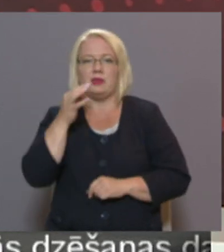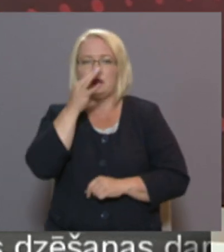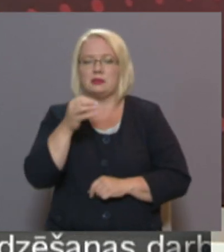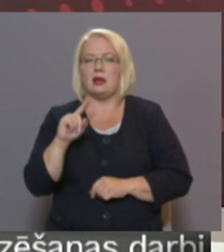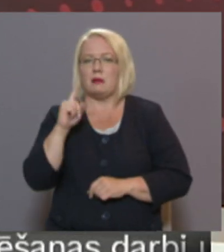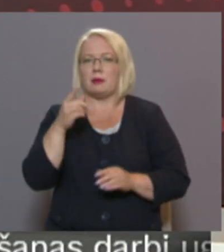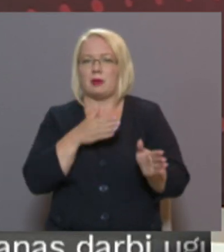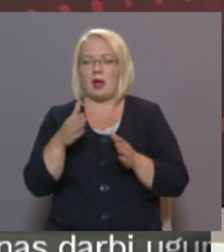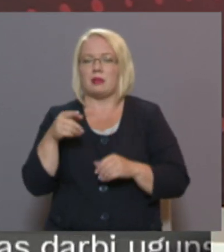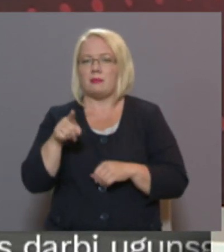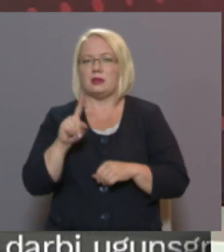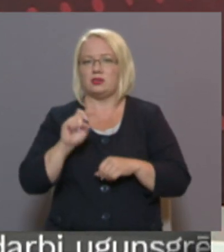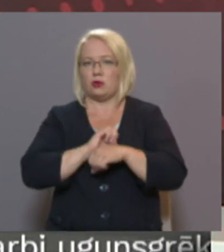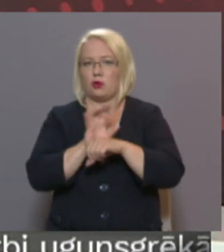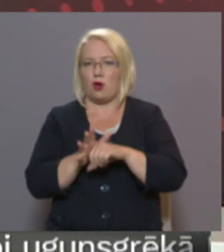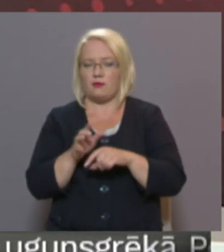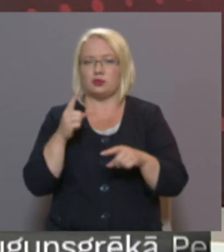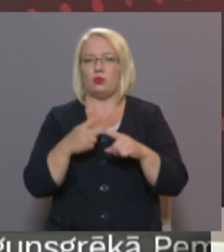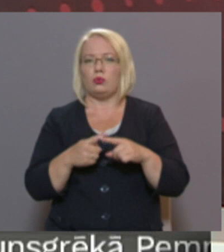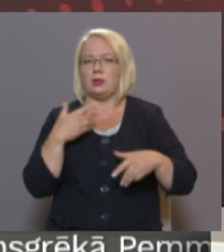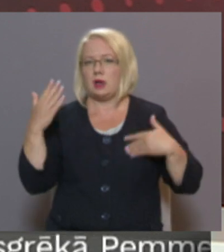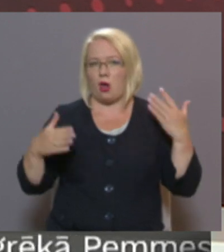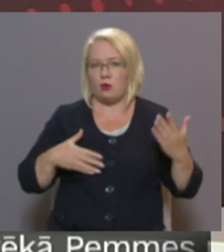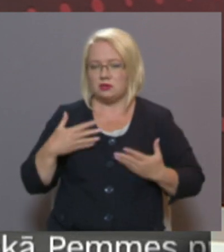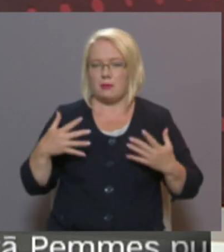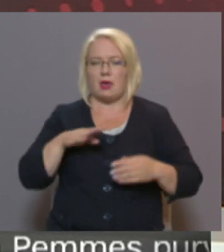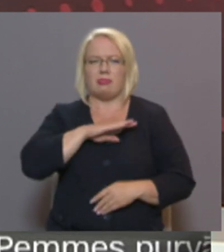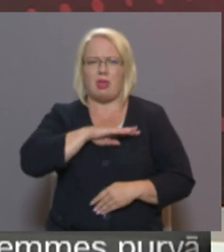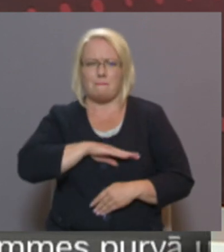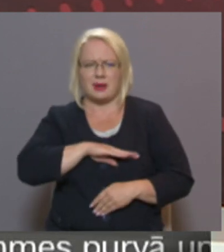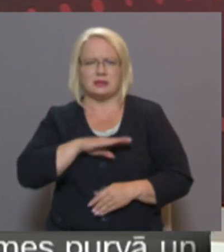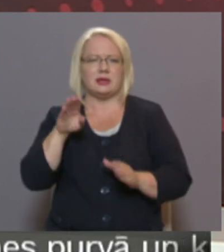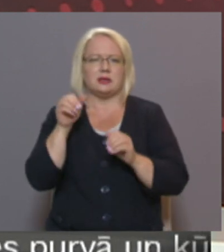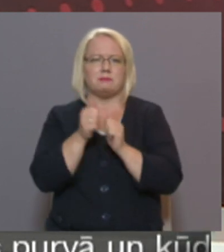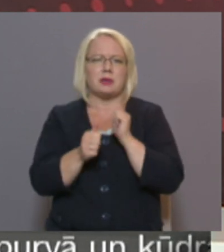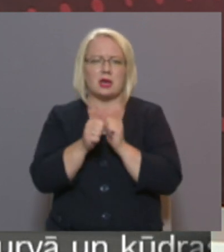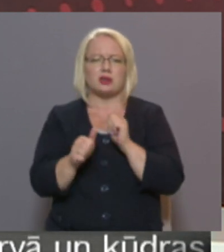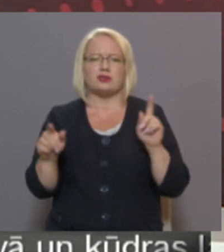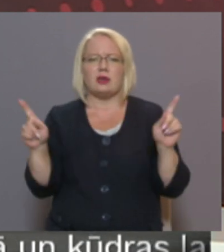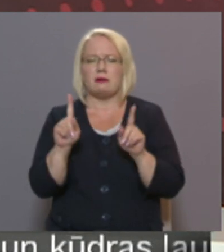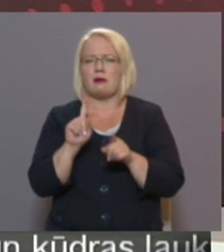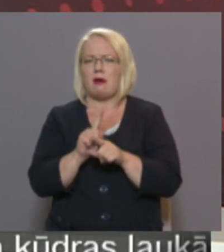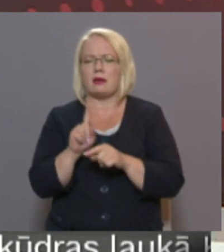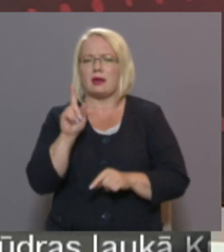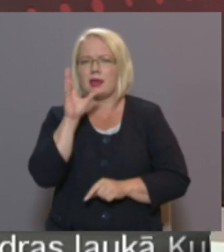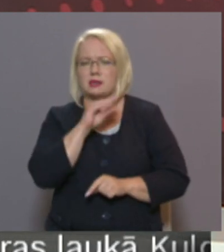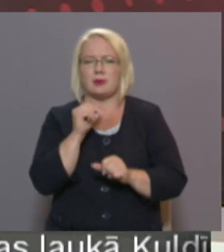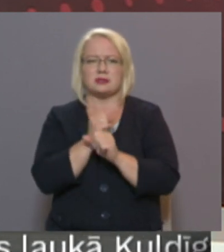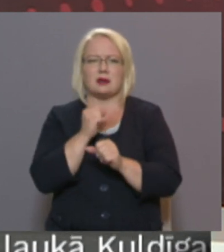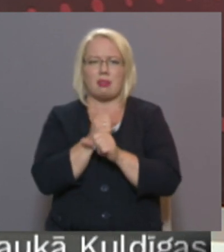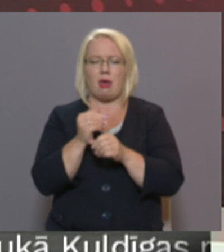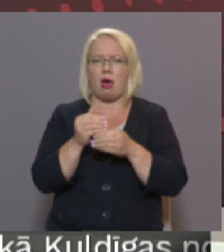jau tas ir COVID-19 un trauksme, depresijas. Bieži vien ir arī tas, ka ir iespēja strādāt,